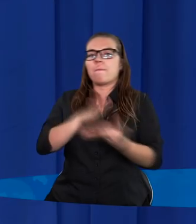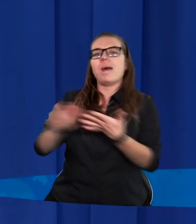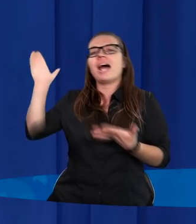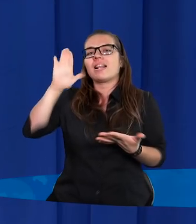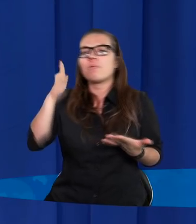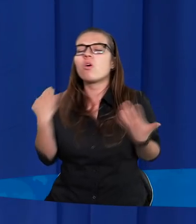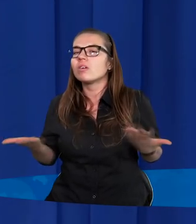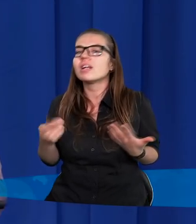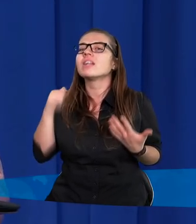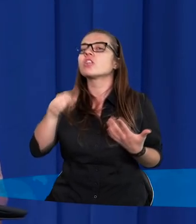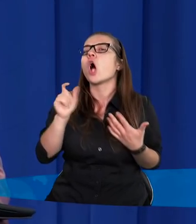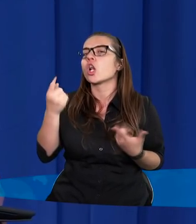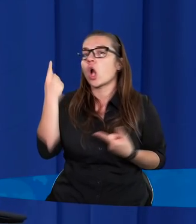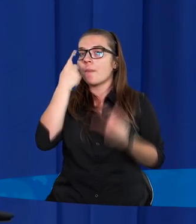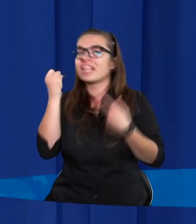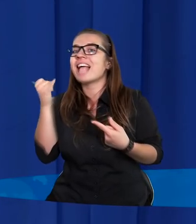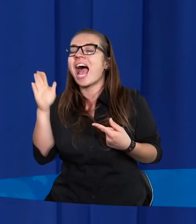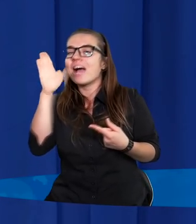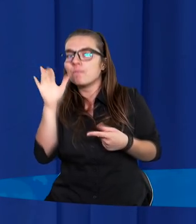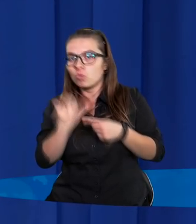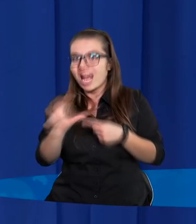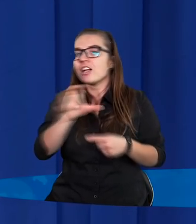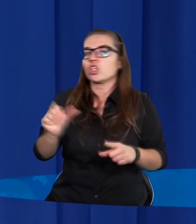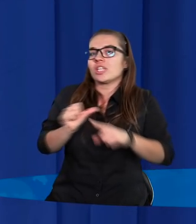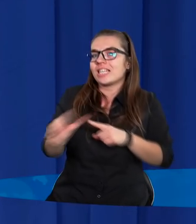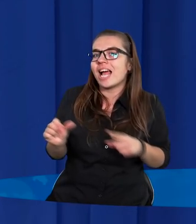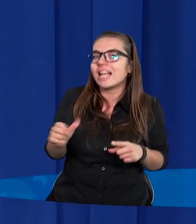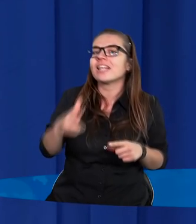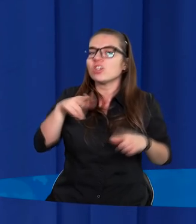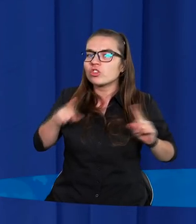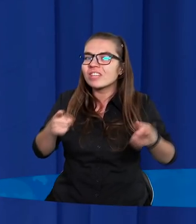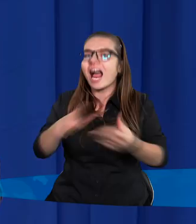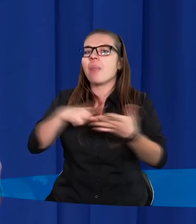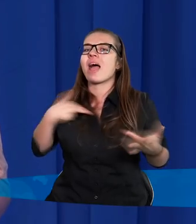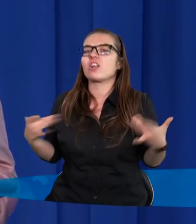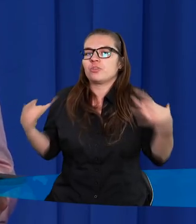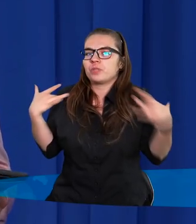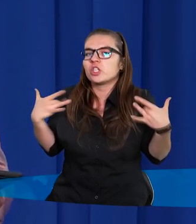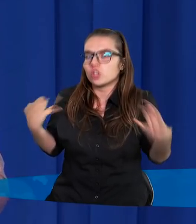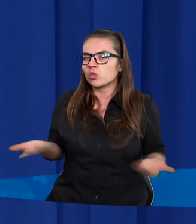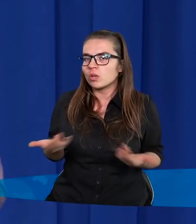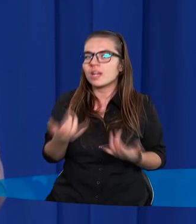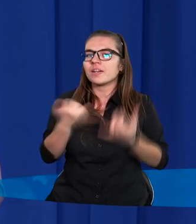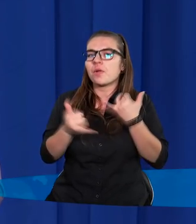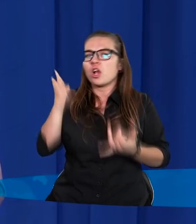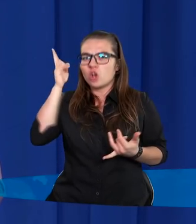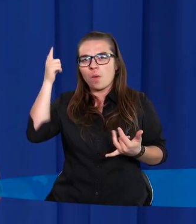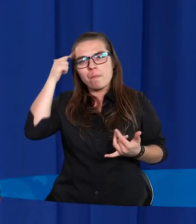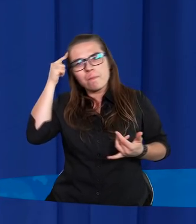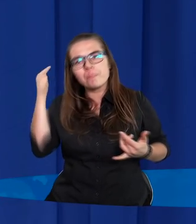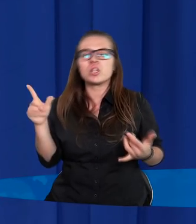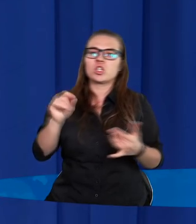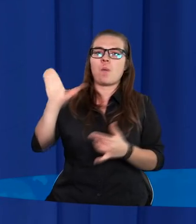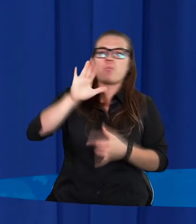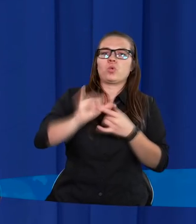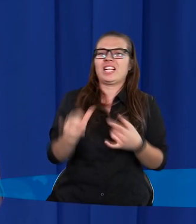Zatem to, co myślimy, jaki Bóg jest i czy jest, determinuje nasze życie. A jeżeli ktoś myśli o Bogu, że Bóg